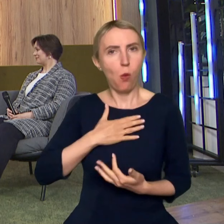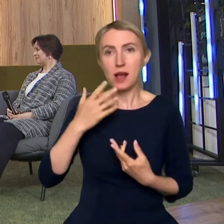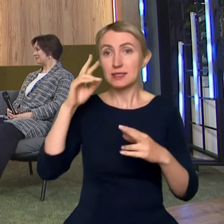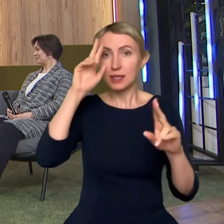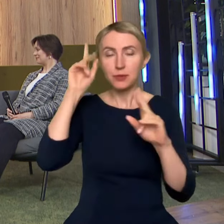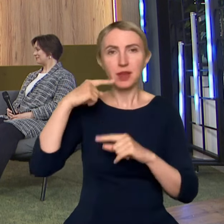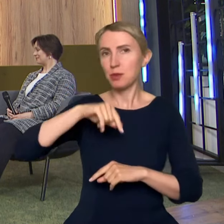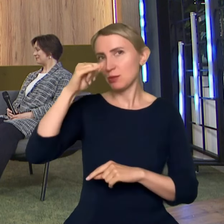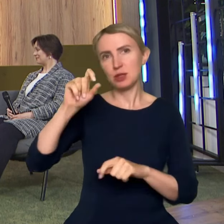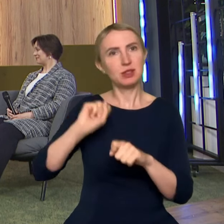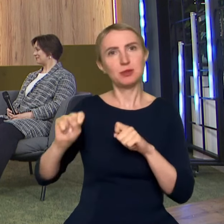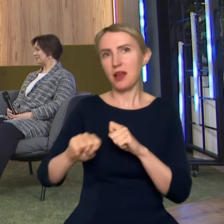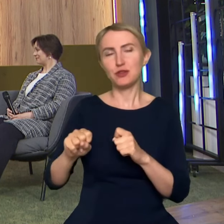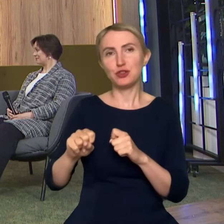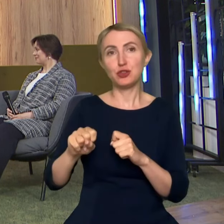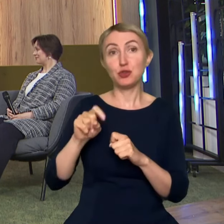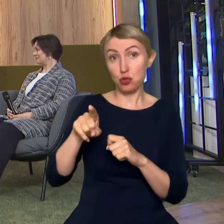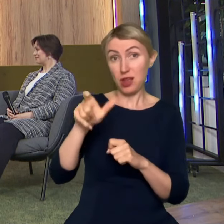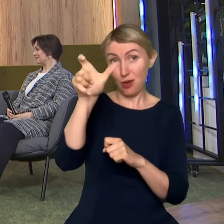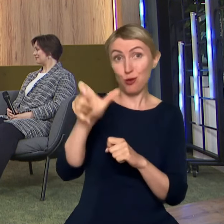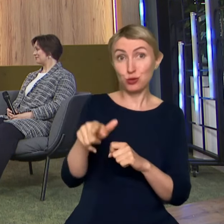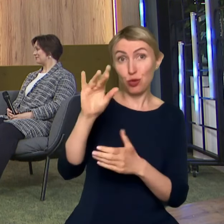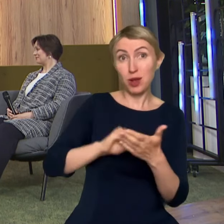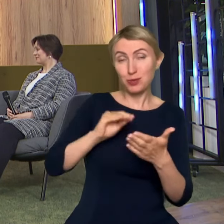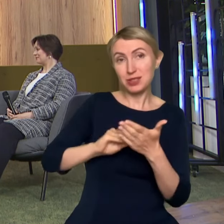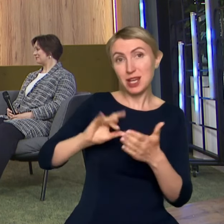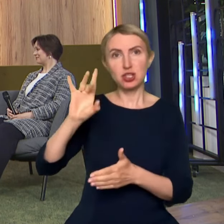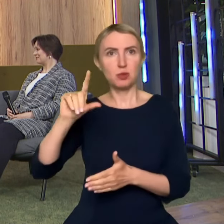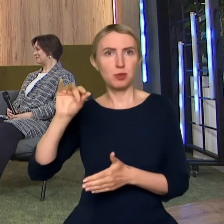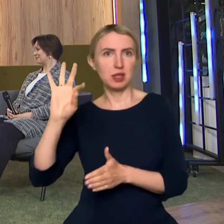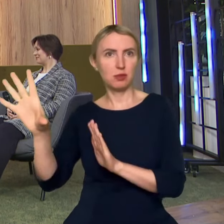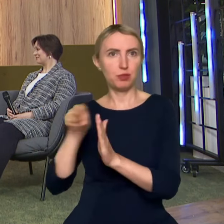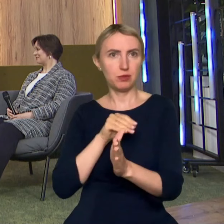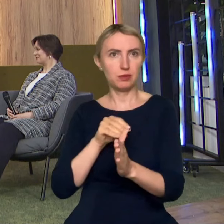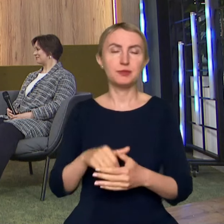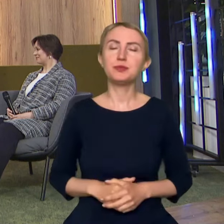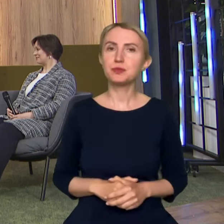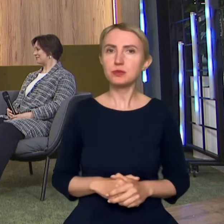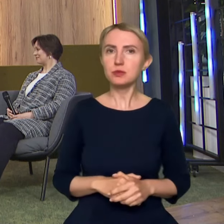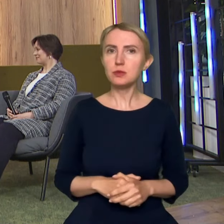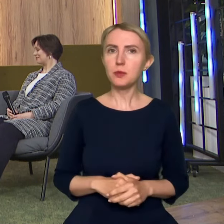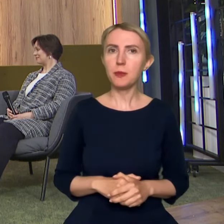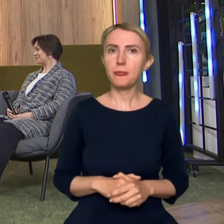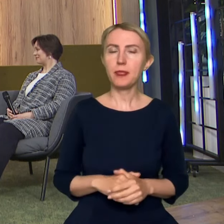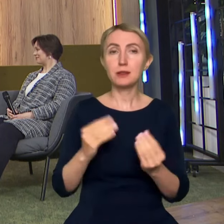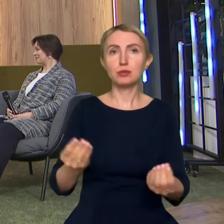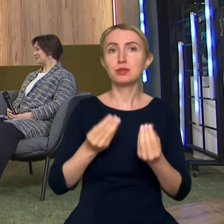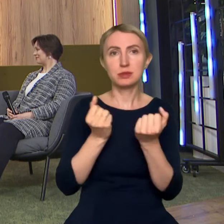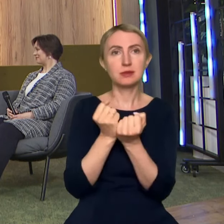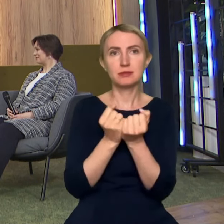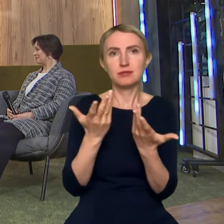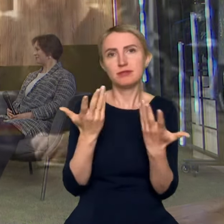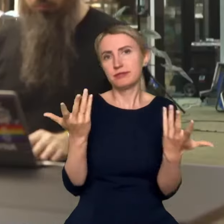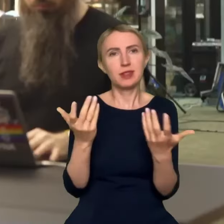zweryfikować tego, czy to jest ta interpretacja, jest człowieka, czy też nie w momencie, kiedy otrzymujemy coś na papierze, znaczy na